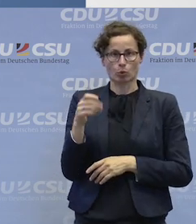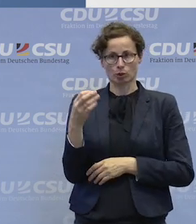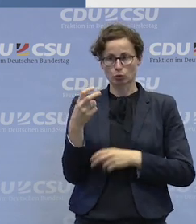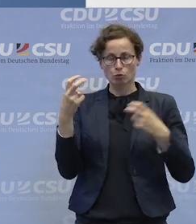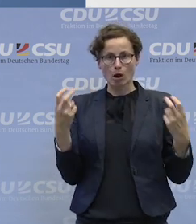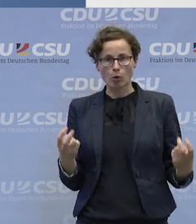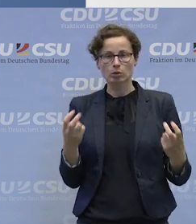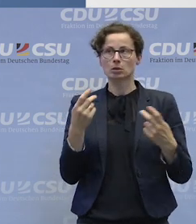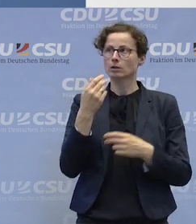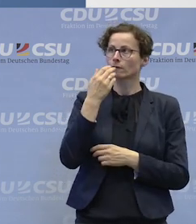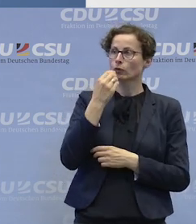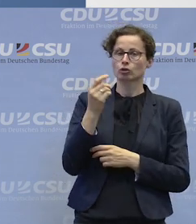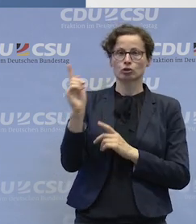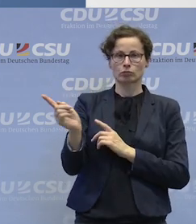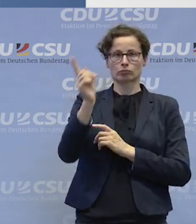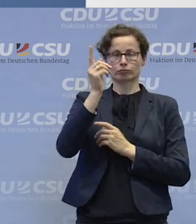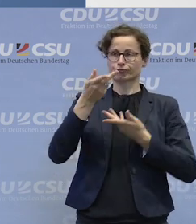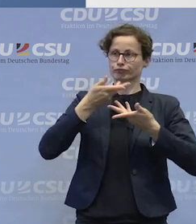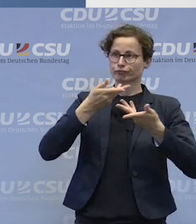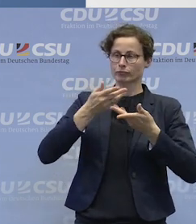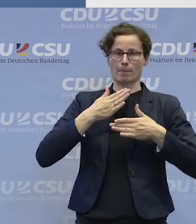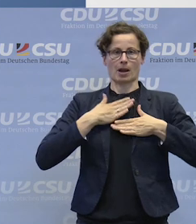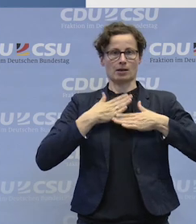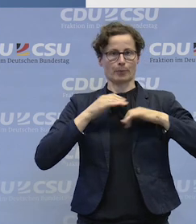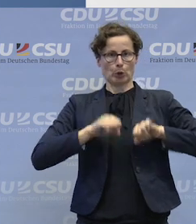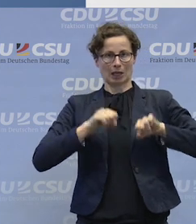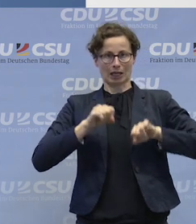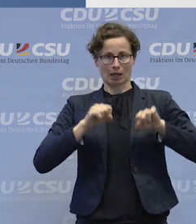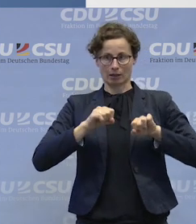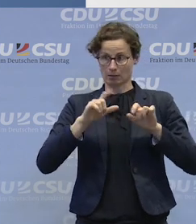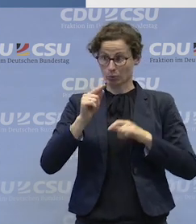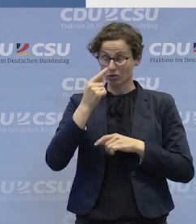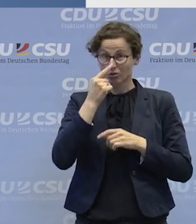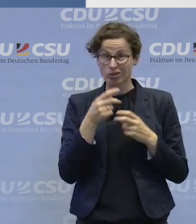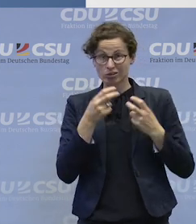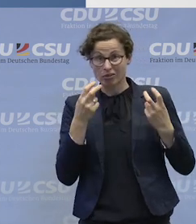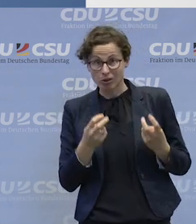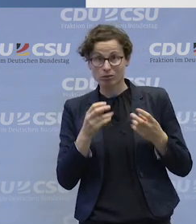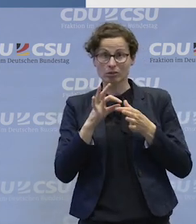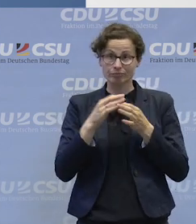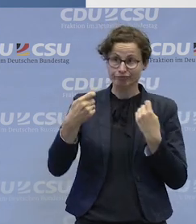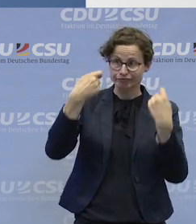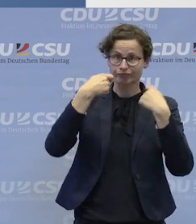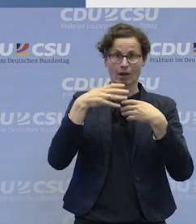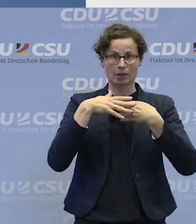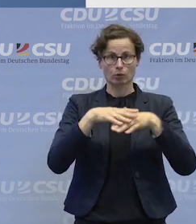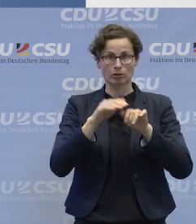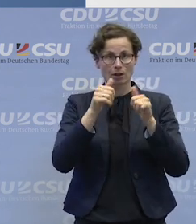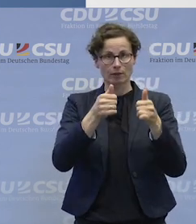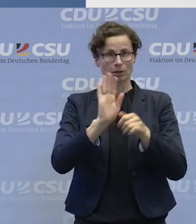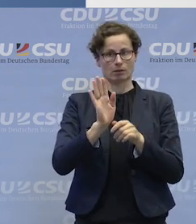über die Rechte, über die Möglichkeiten, die Menschen dann auch außer Eingliederungshilfe als Unterstützungsstruktur